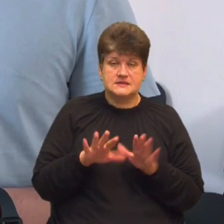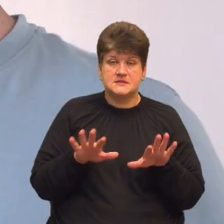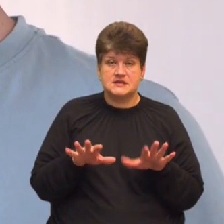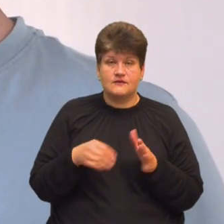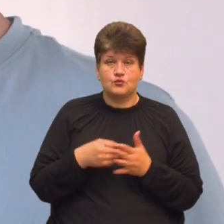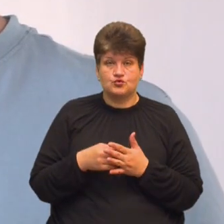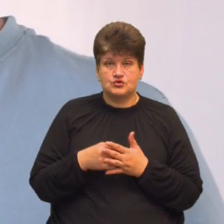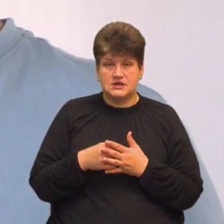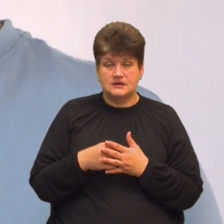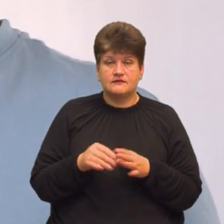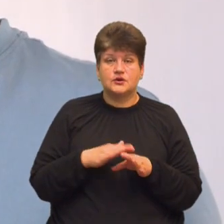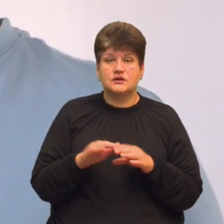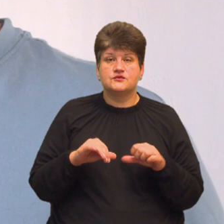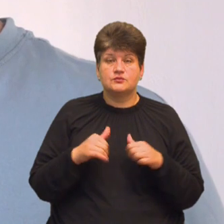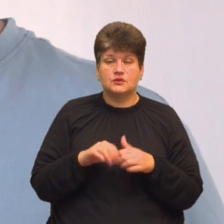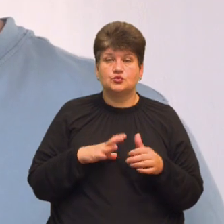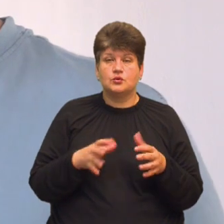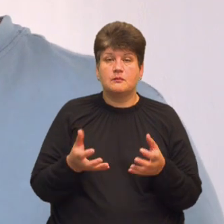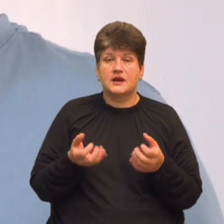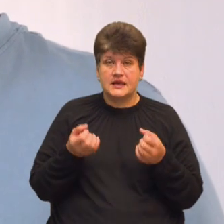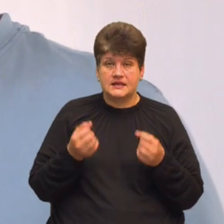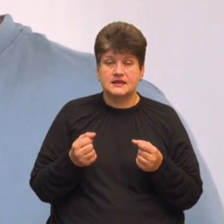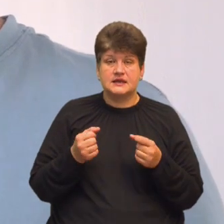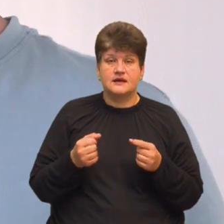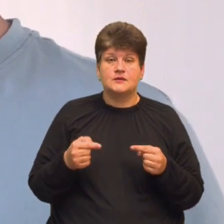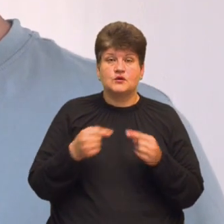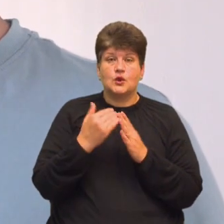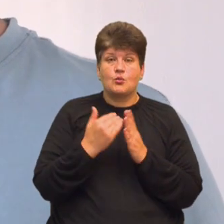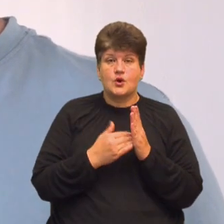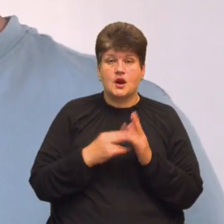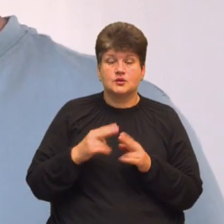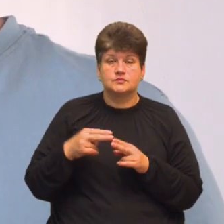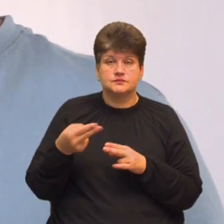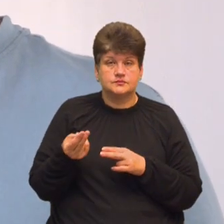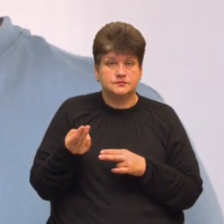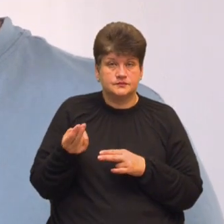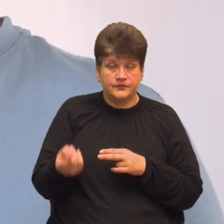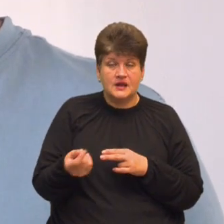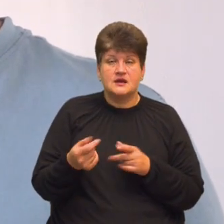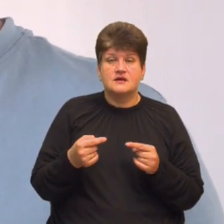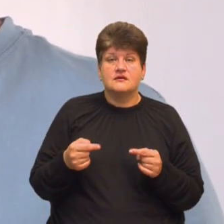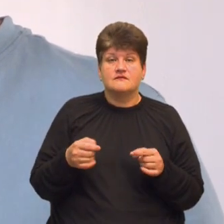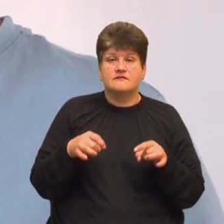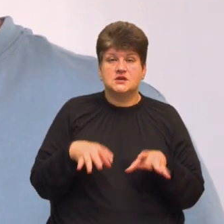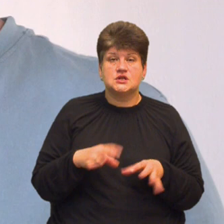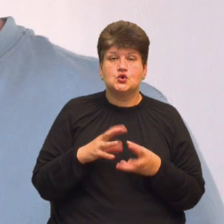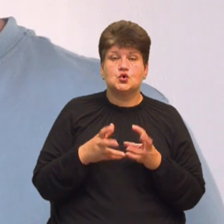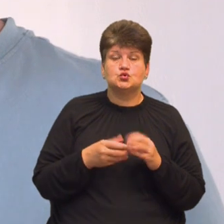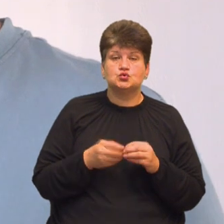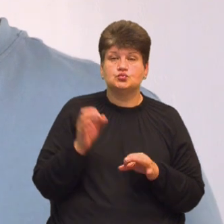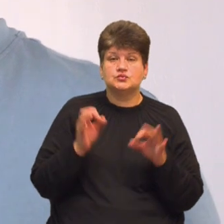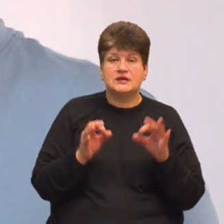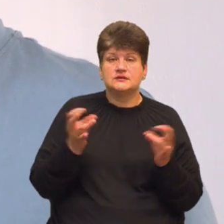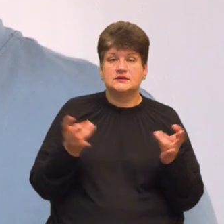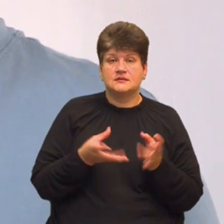бюджету. Виконавчим комітетом було прийнято відповідний порядок компенсації і визначено суму, яка підлягає